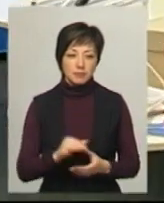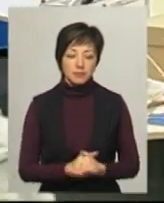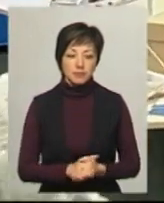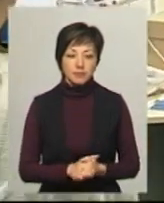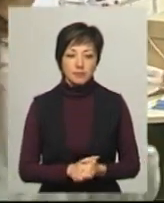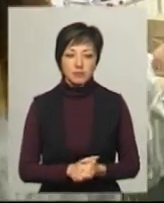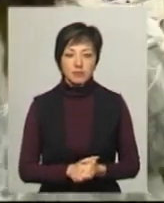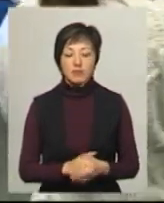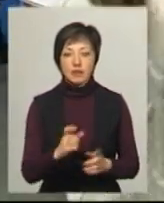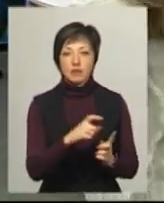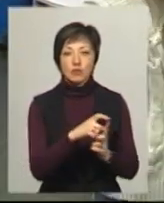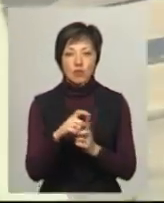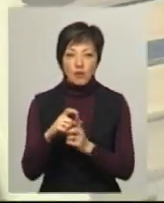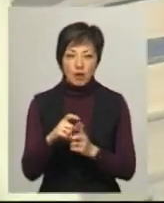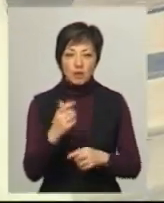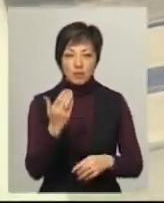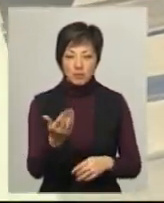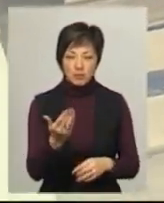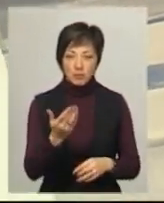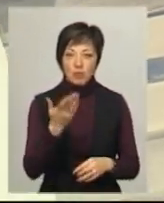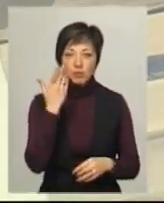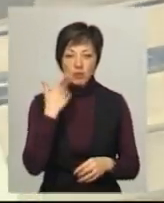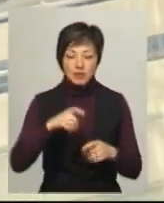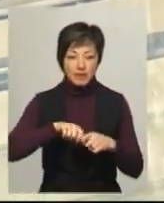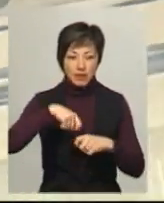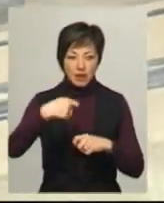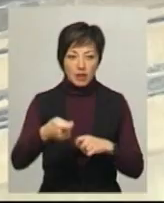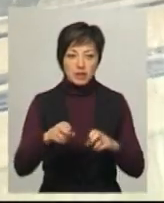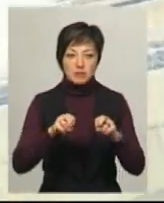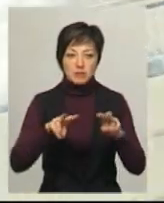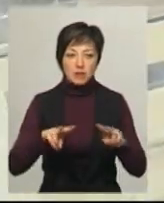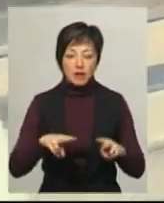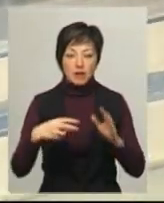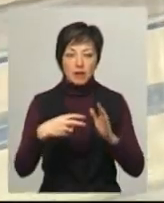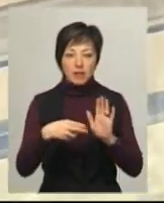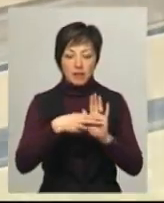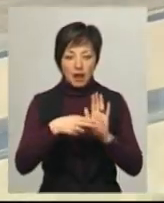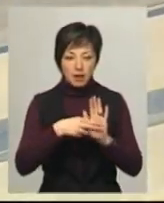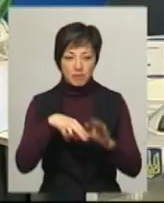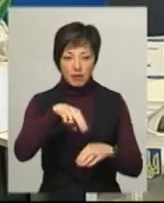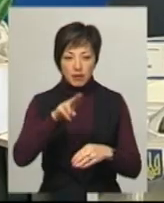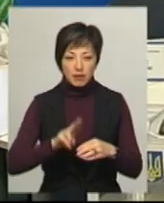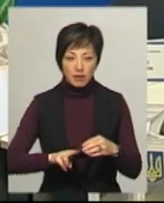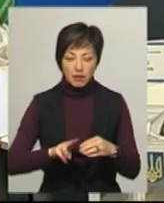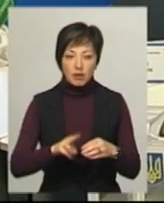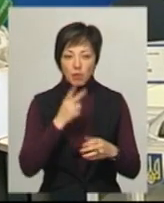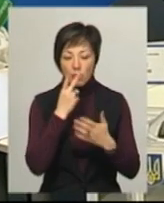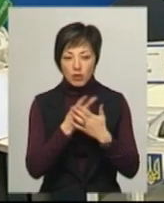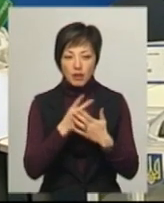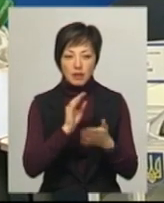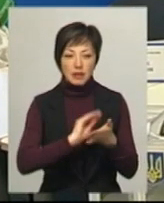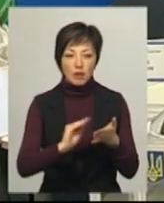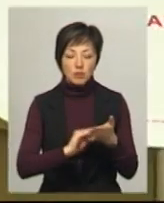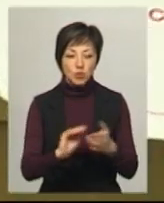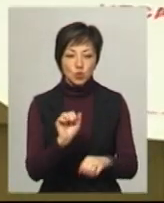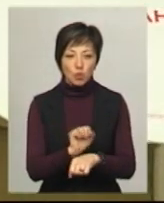За словами Ростислава Цирика, під час відклеювання на спеціальних наліпках на виборчих скриньках проглядатиметься напис